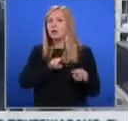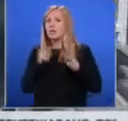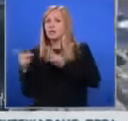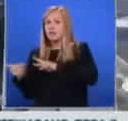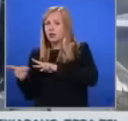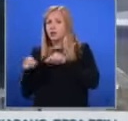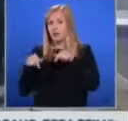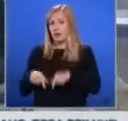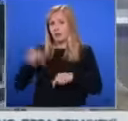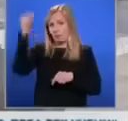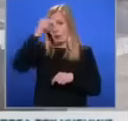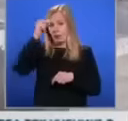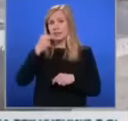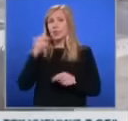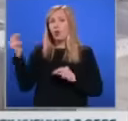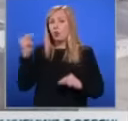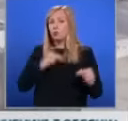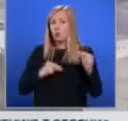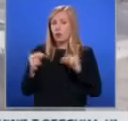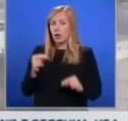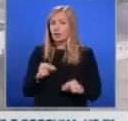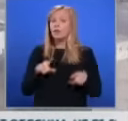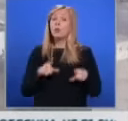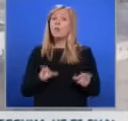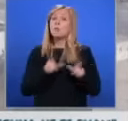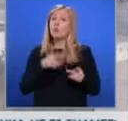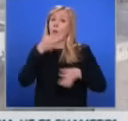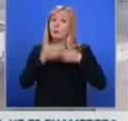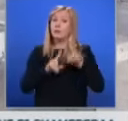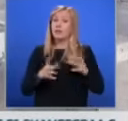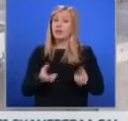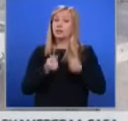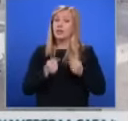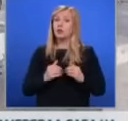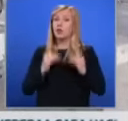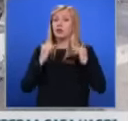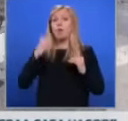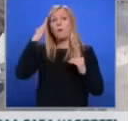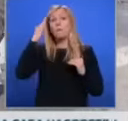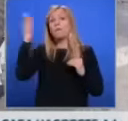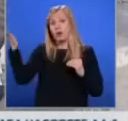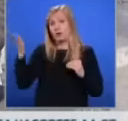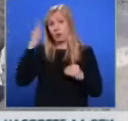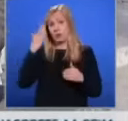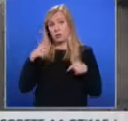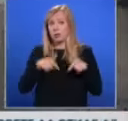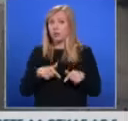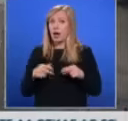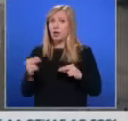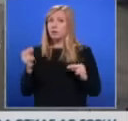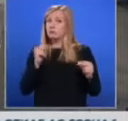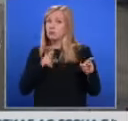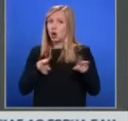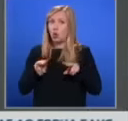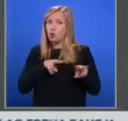неоснователна и непропорционална мярка, Милков обясни, че тя не е взета само на ниво външно министерство. Тя е координирана при нас на най-високо